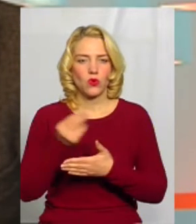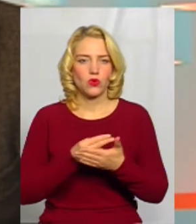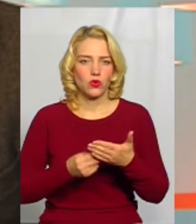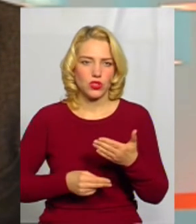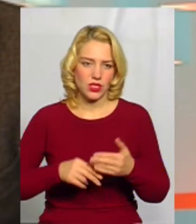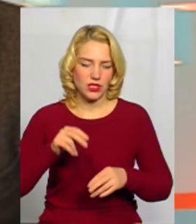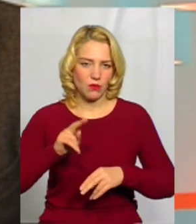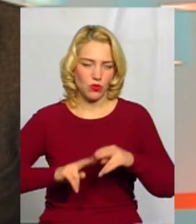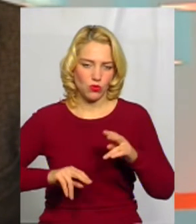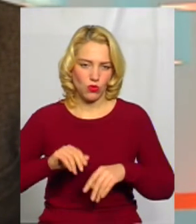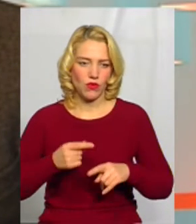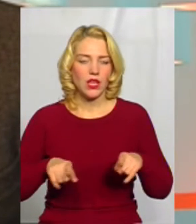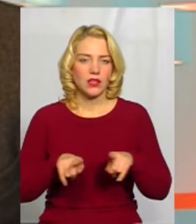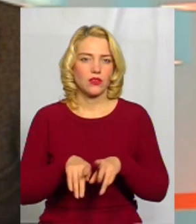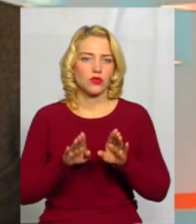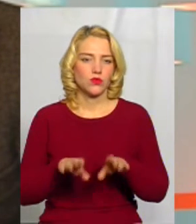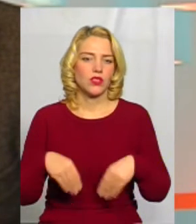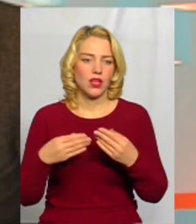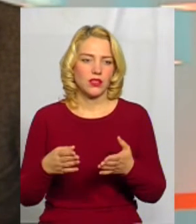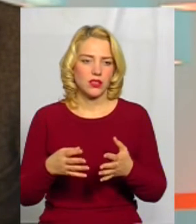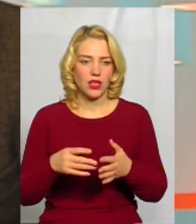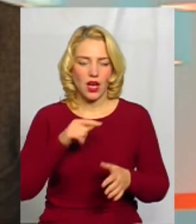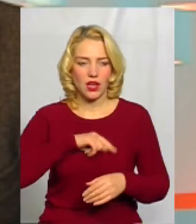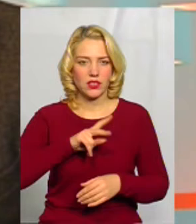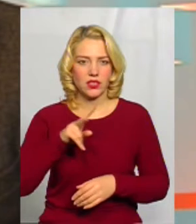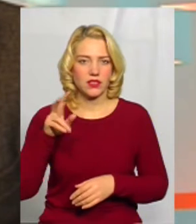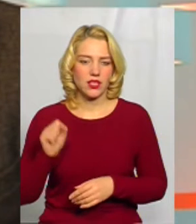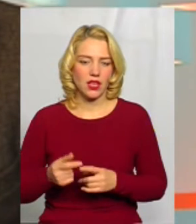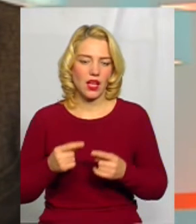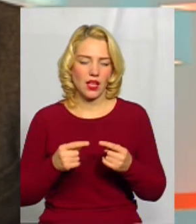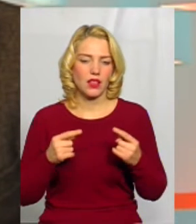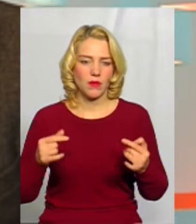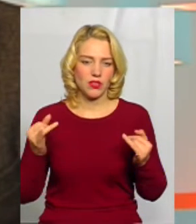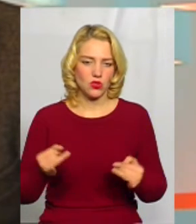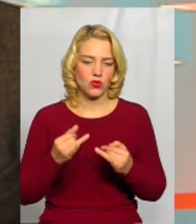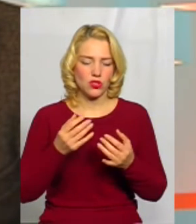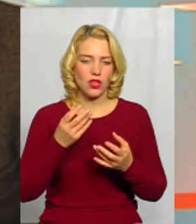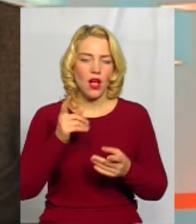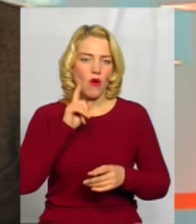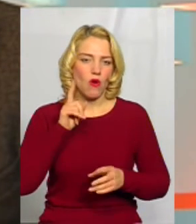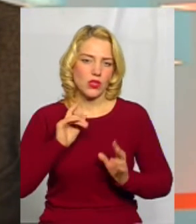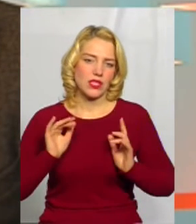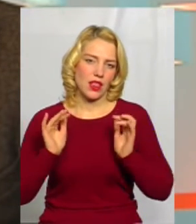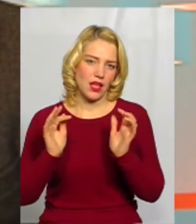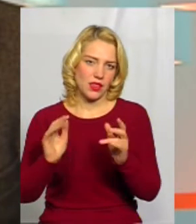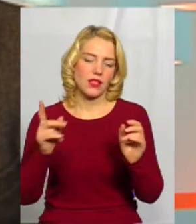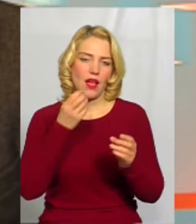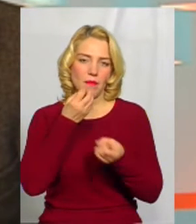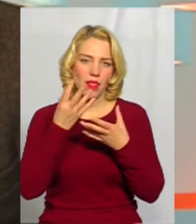забудови. Також буде надана характеристика елементів історичного озеленення та благоустрою, що теж важливо.